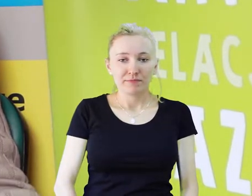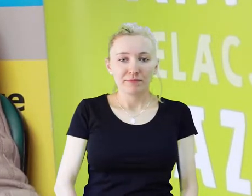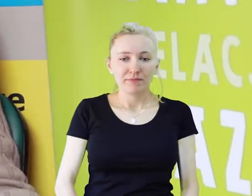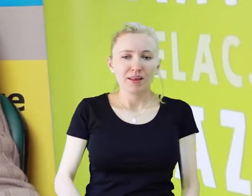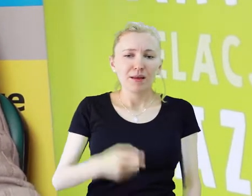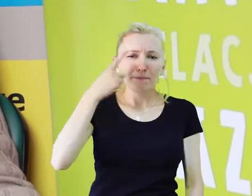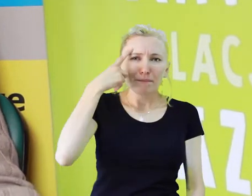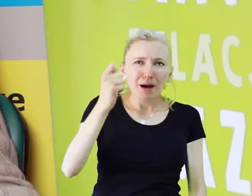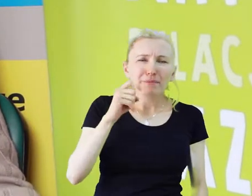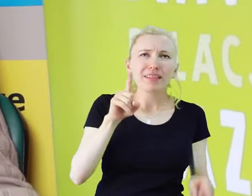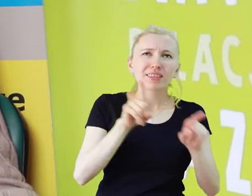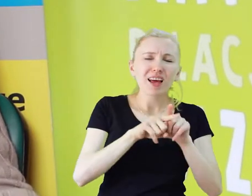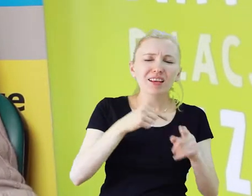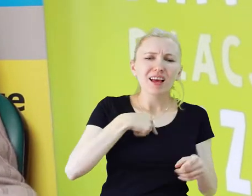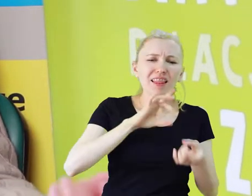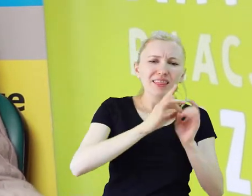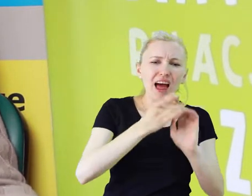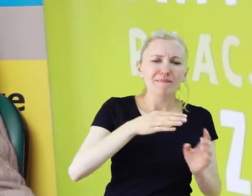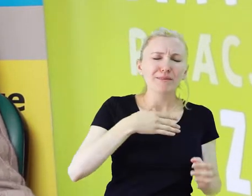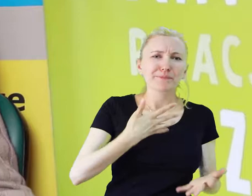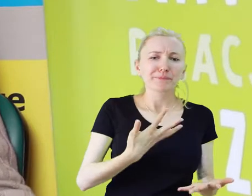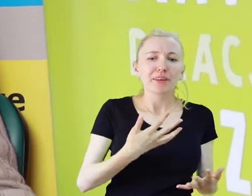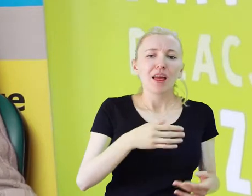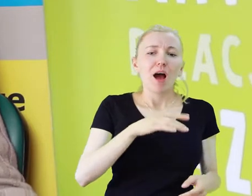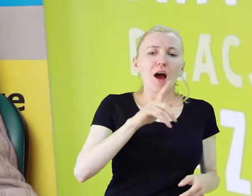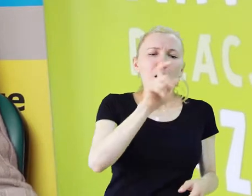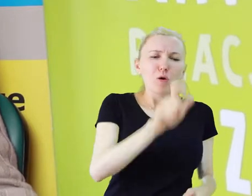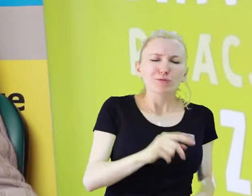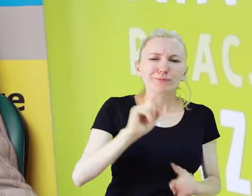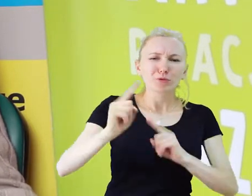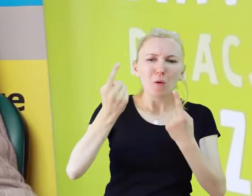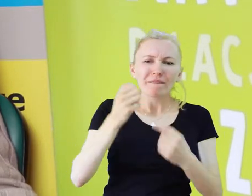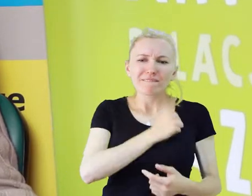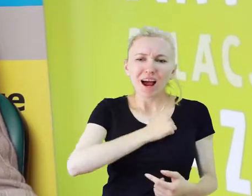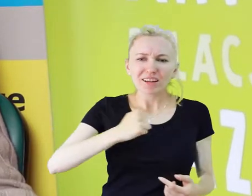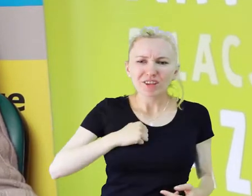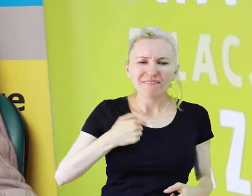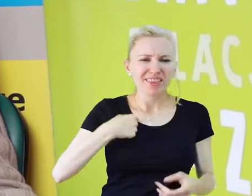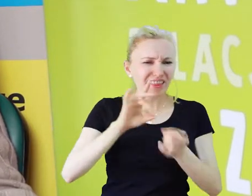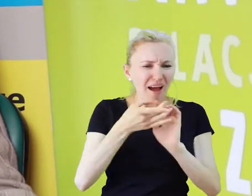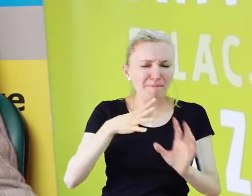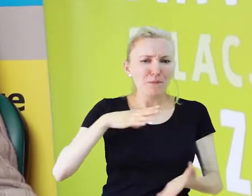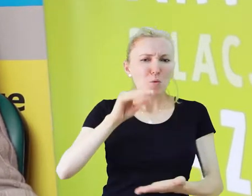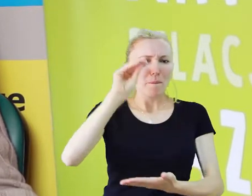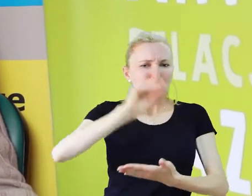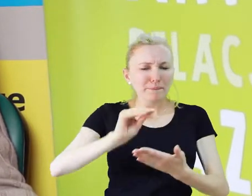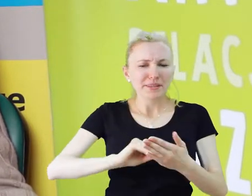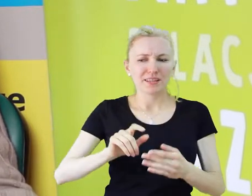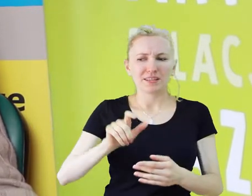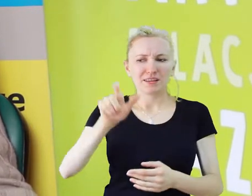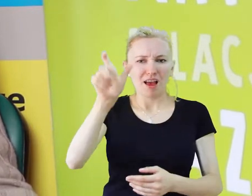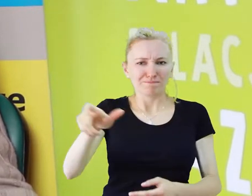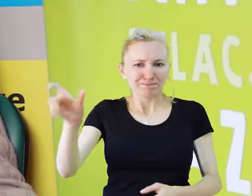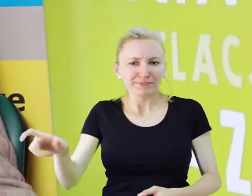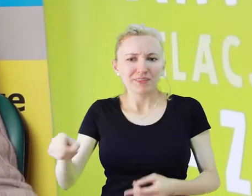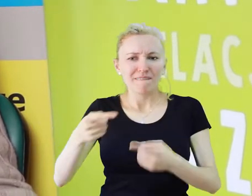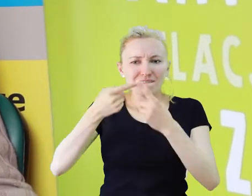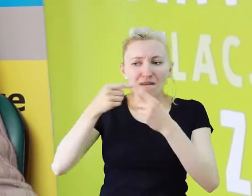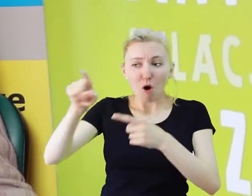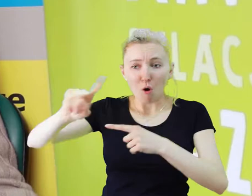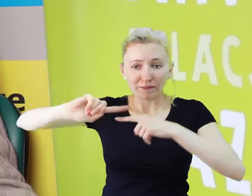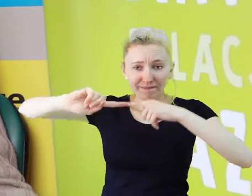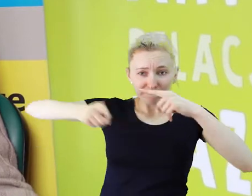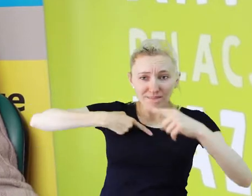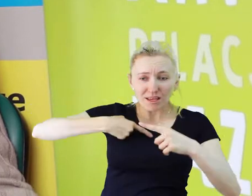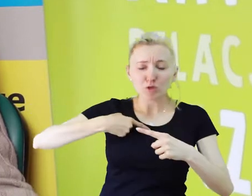że to nieprawda. I pamiętam, że ja wtedy nawet, bo to był ktoś z Warszawy, że ja pisałam nawet do